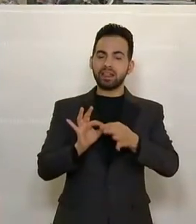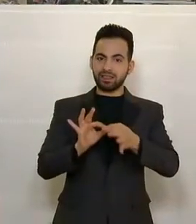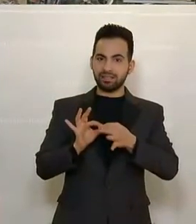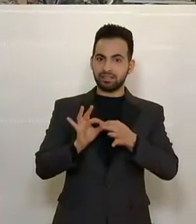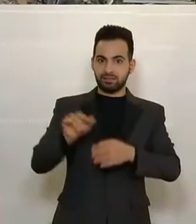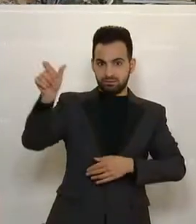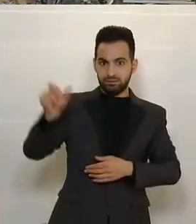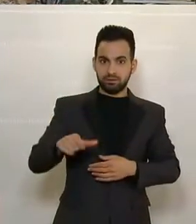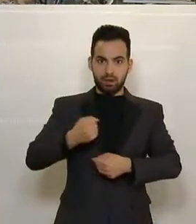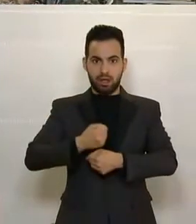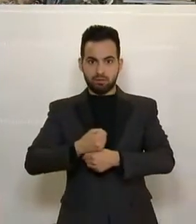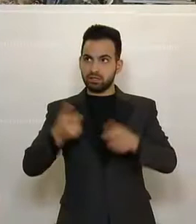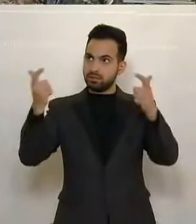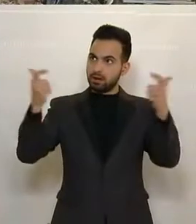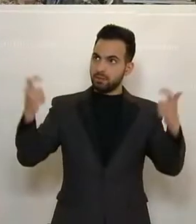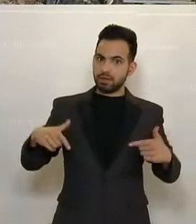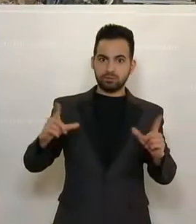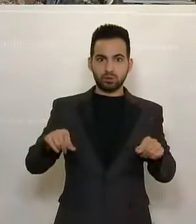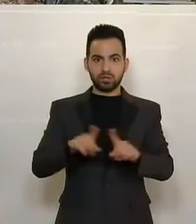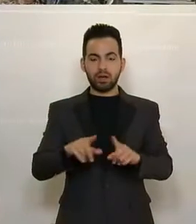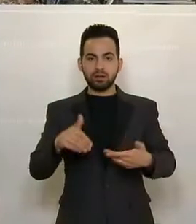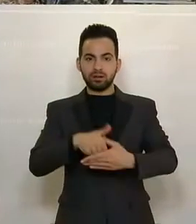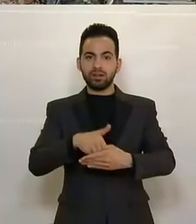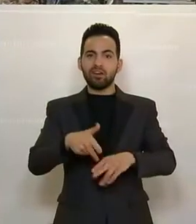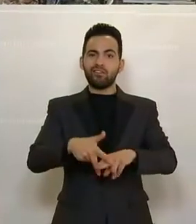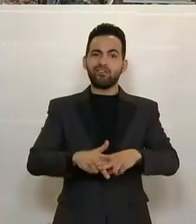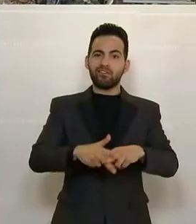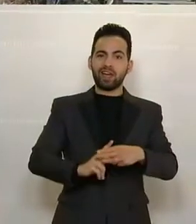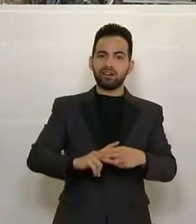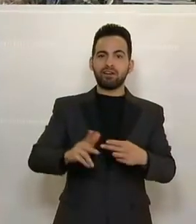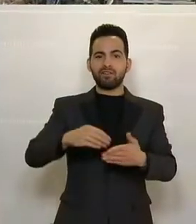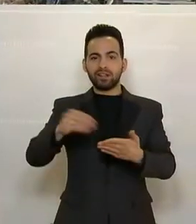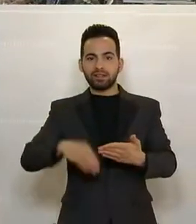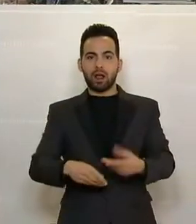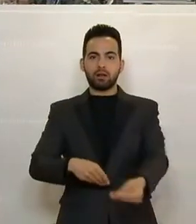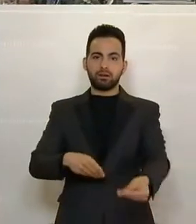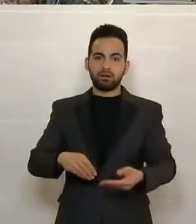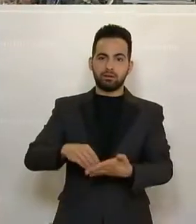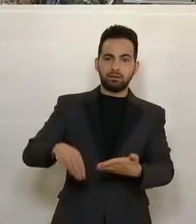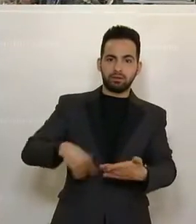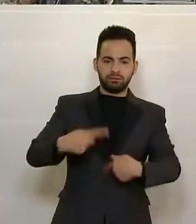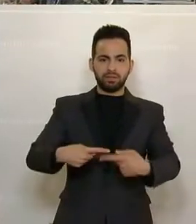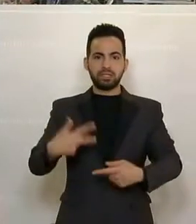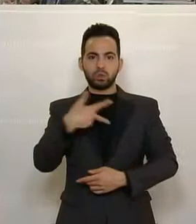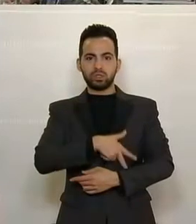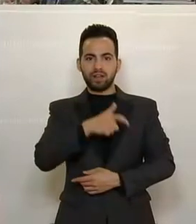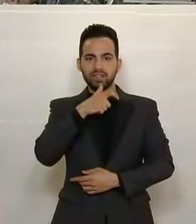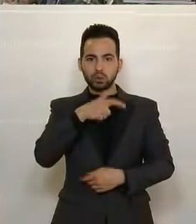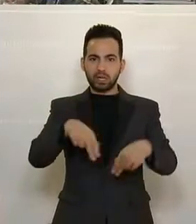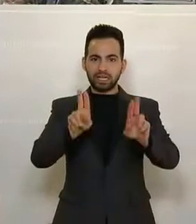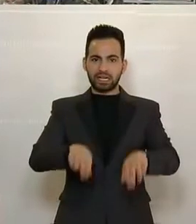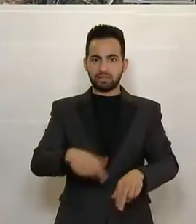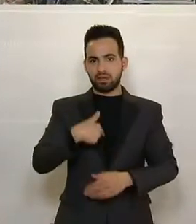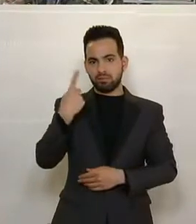wo man dann diesen Irrwitz der Werkverträge wieder nimmt. Das halte ich sozialversicherungsrechtlich